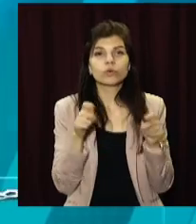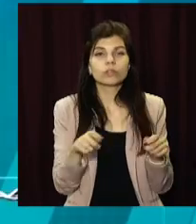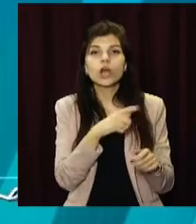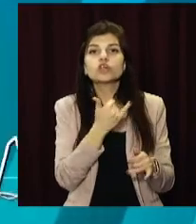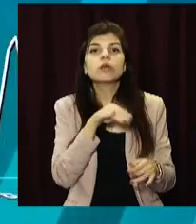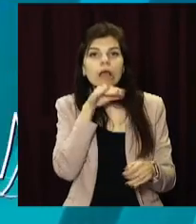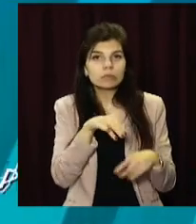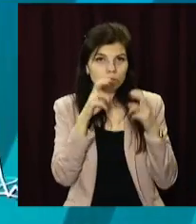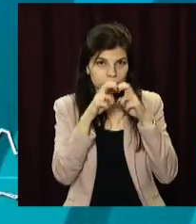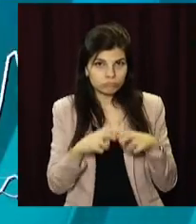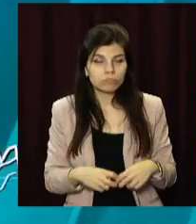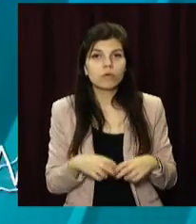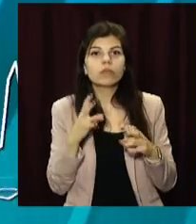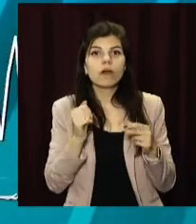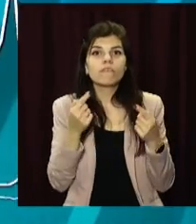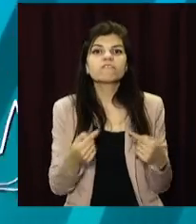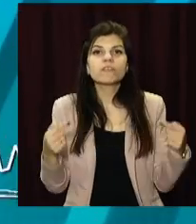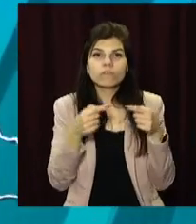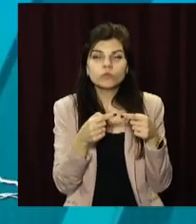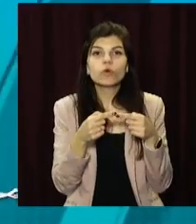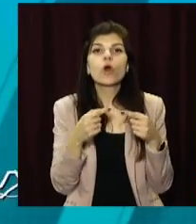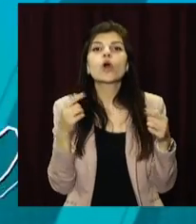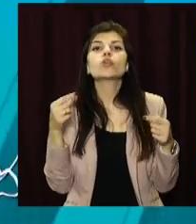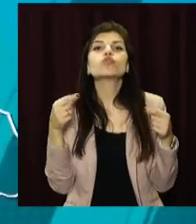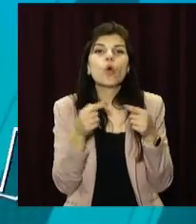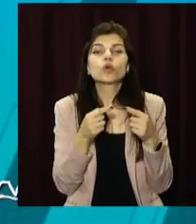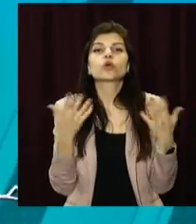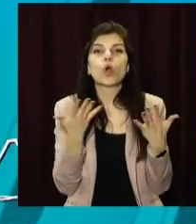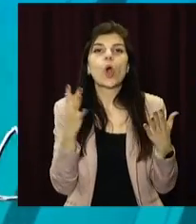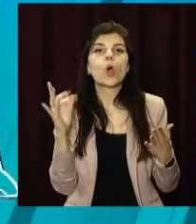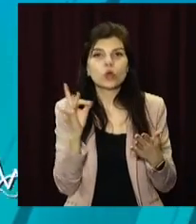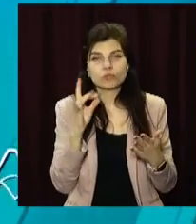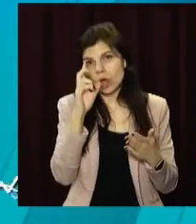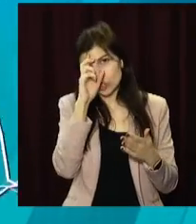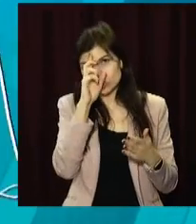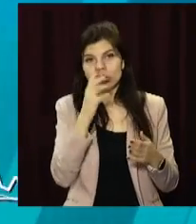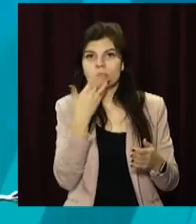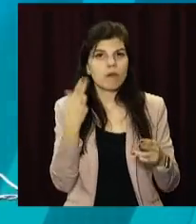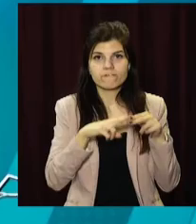експертиз, спрямованих на становлення точного розміру збитків завданих державі.